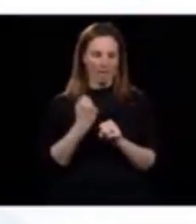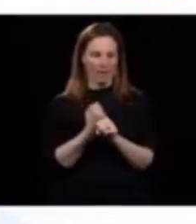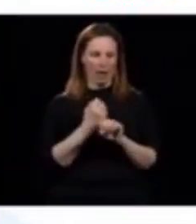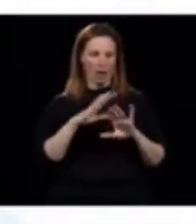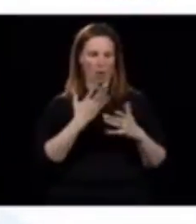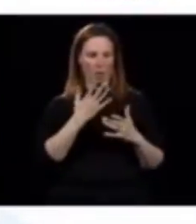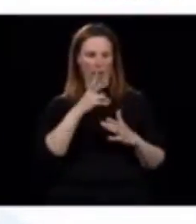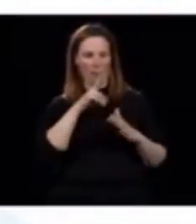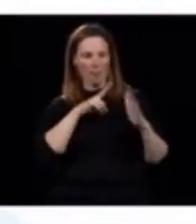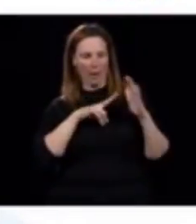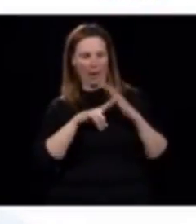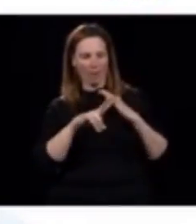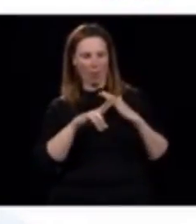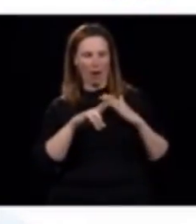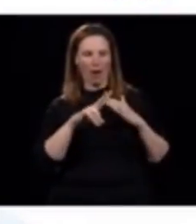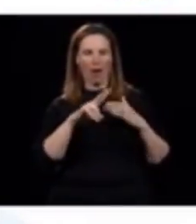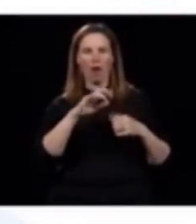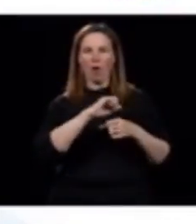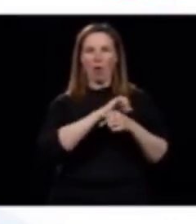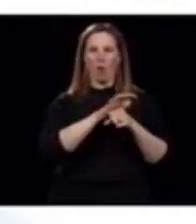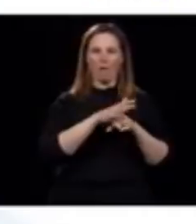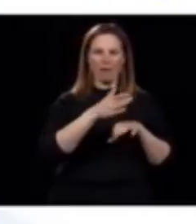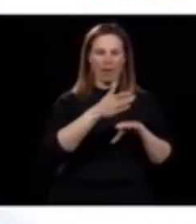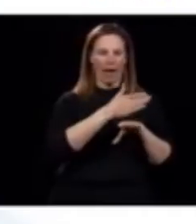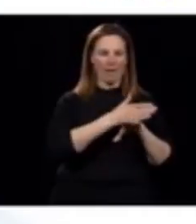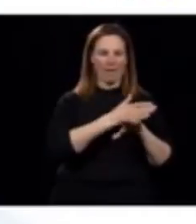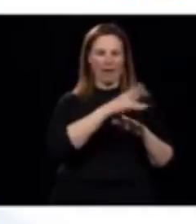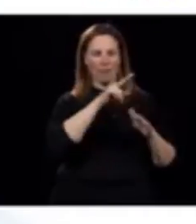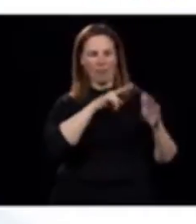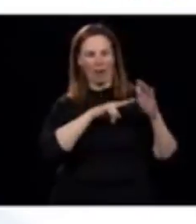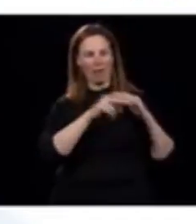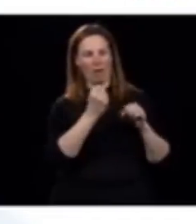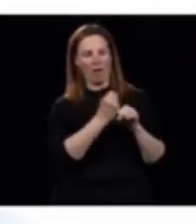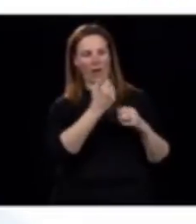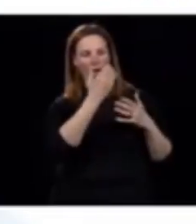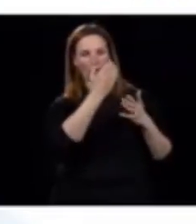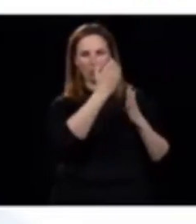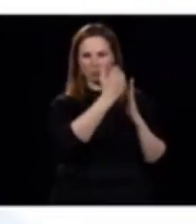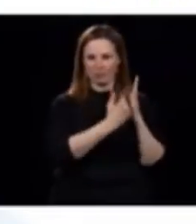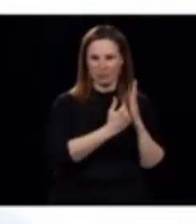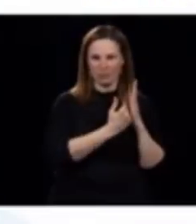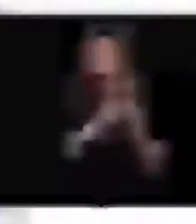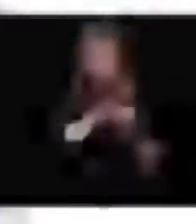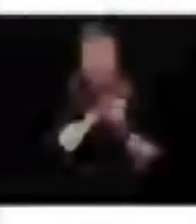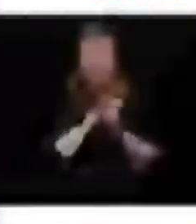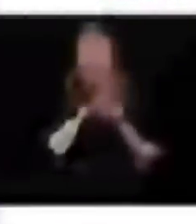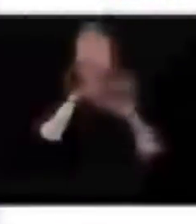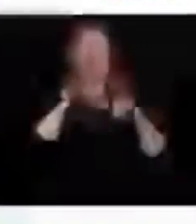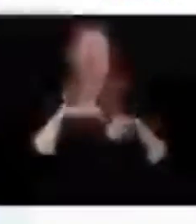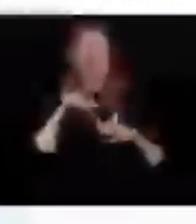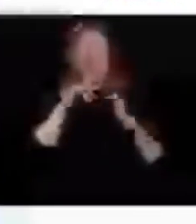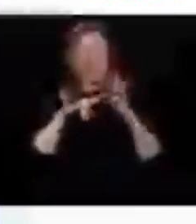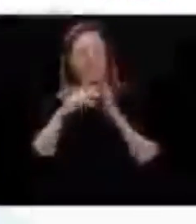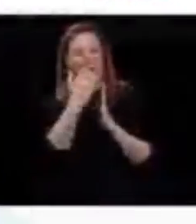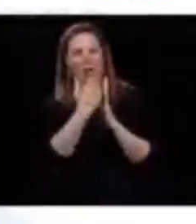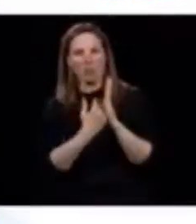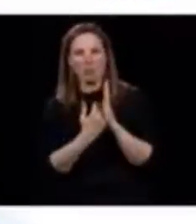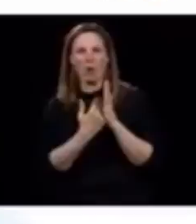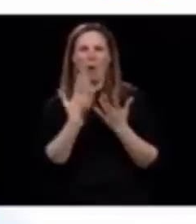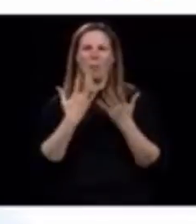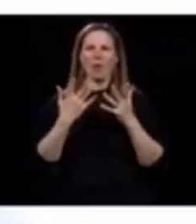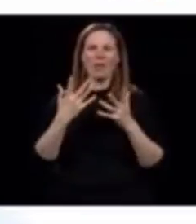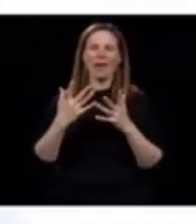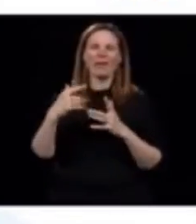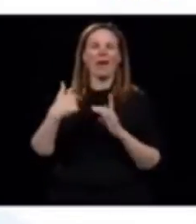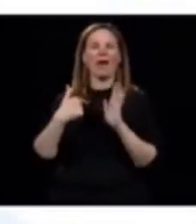le COVID-19 et après va être différente. C'est-à-dire qu'on va probablement permettre à certaines entreprises, plus